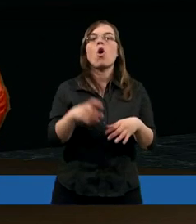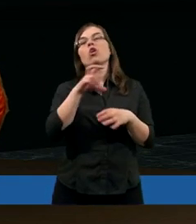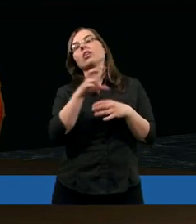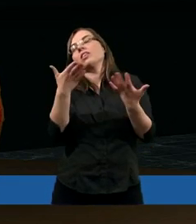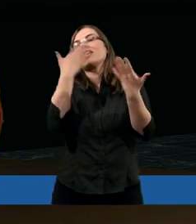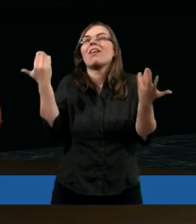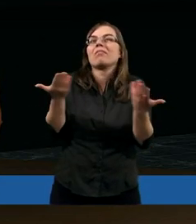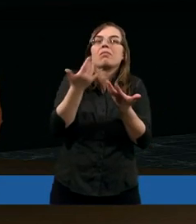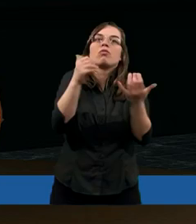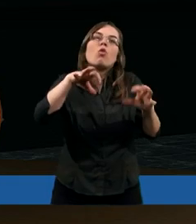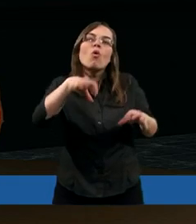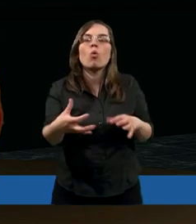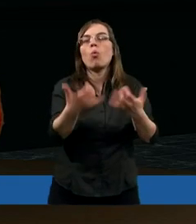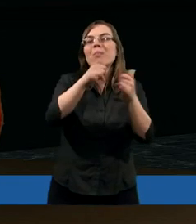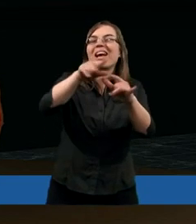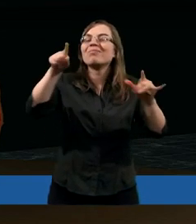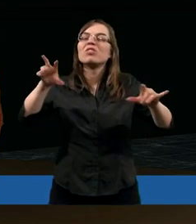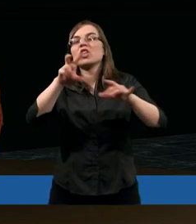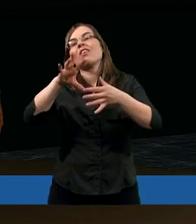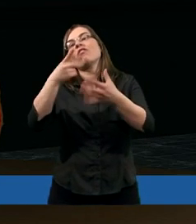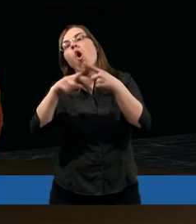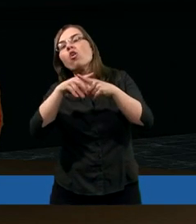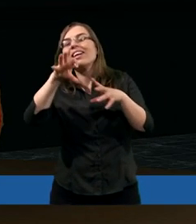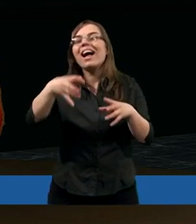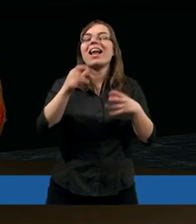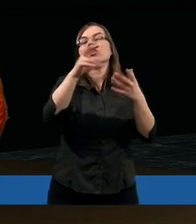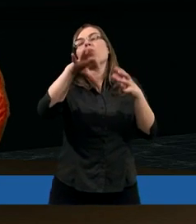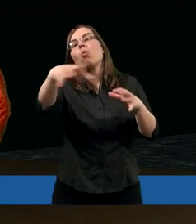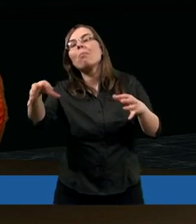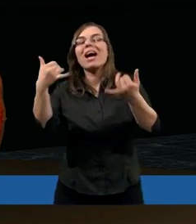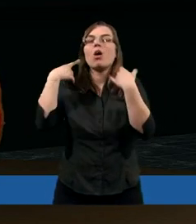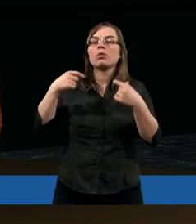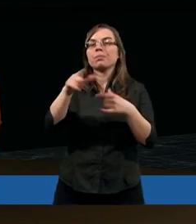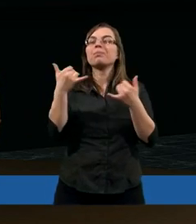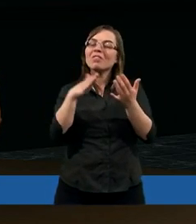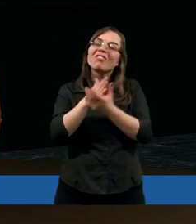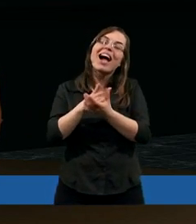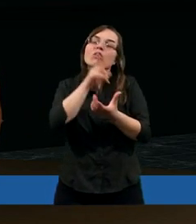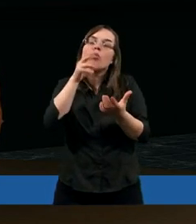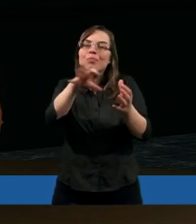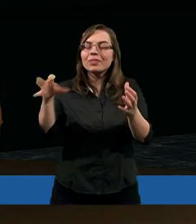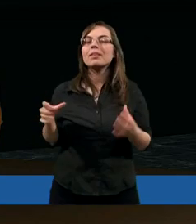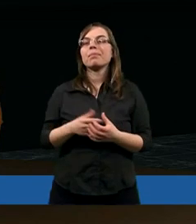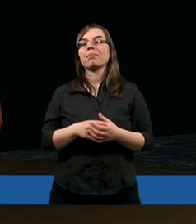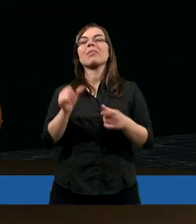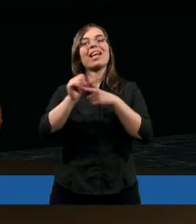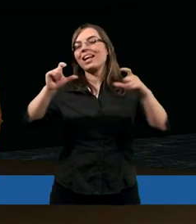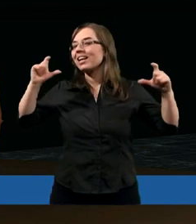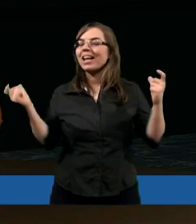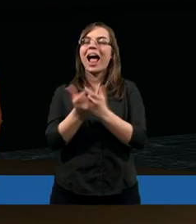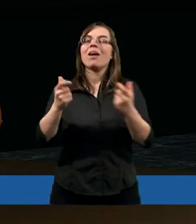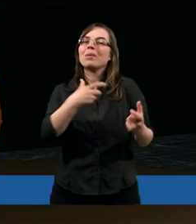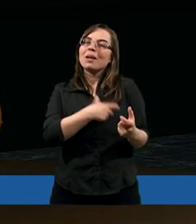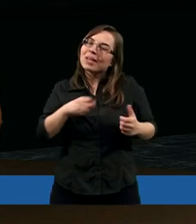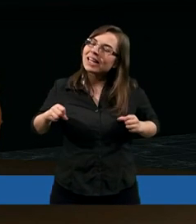grupie, przy ludziach, którzy wierzą. Jest z całym sercem